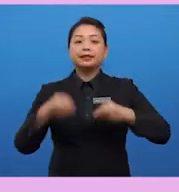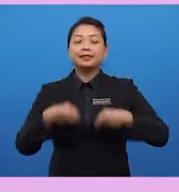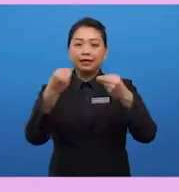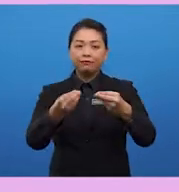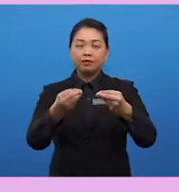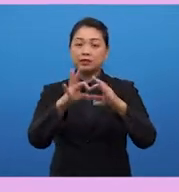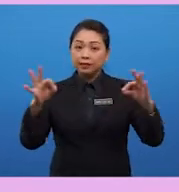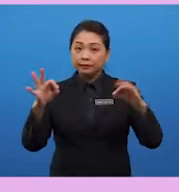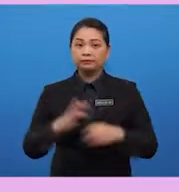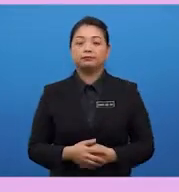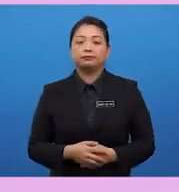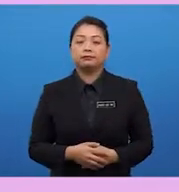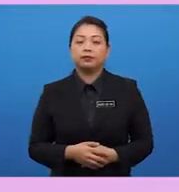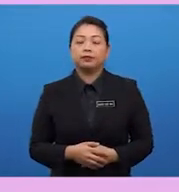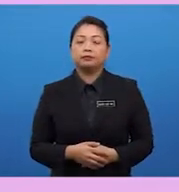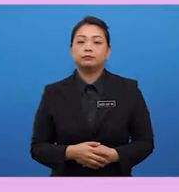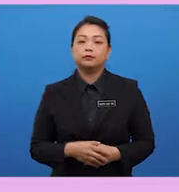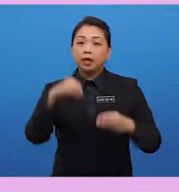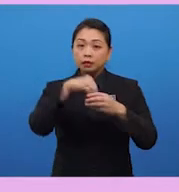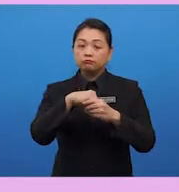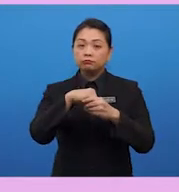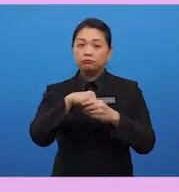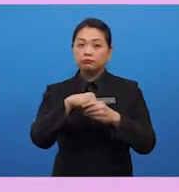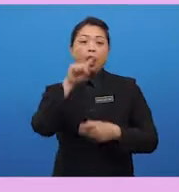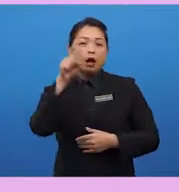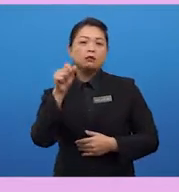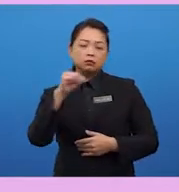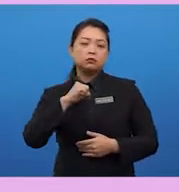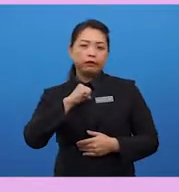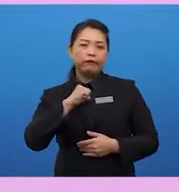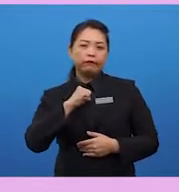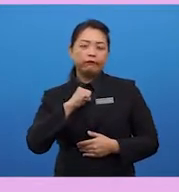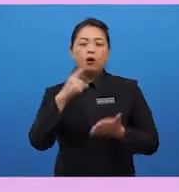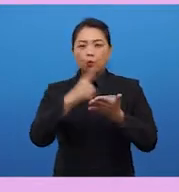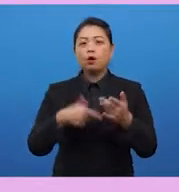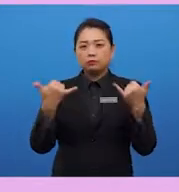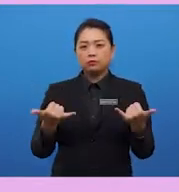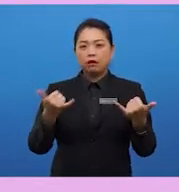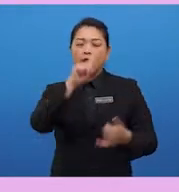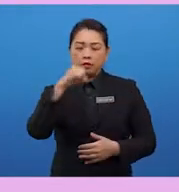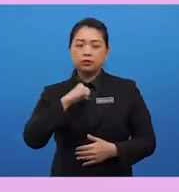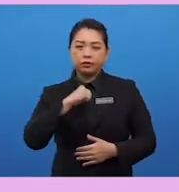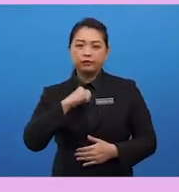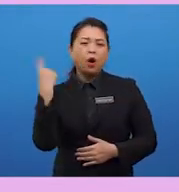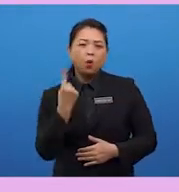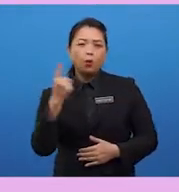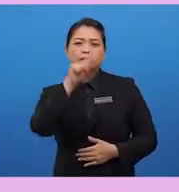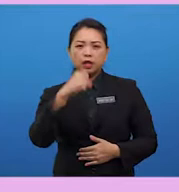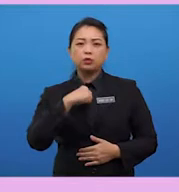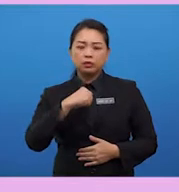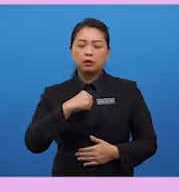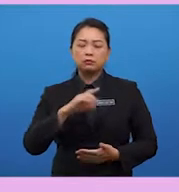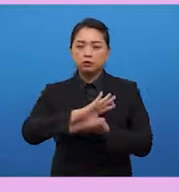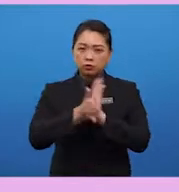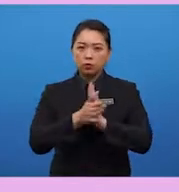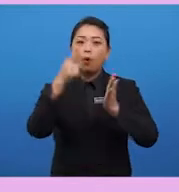Now, in this concluding paragraph, ask yourself, so what now? Ask yourself, always ask yourself, so